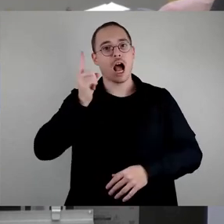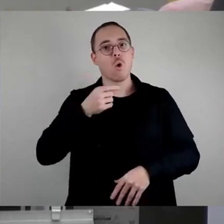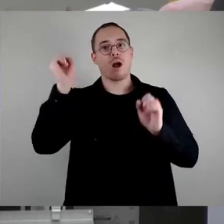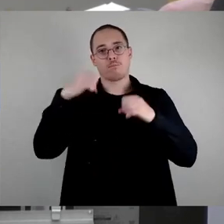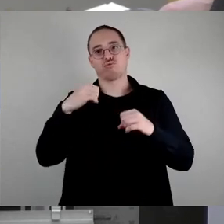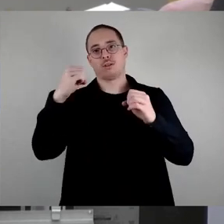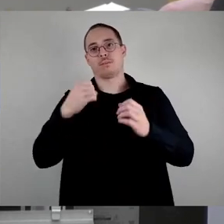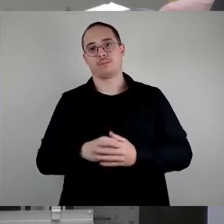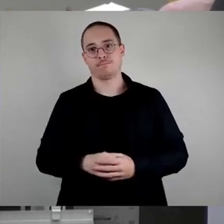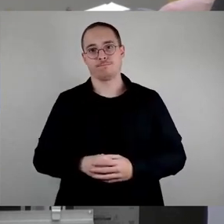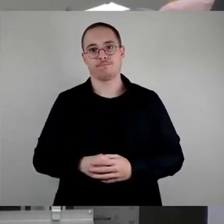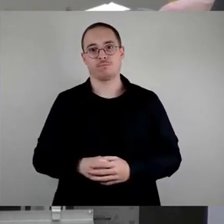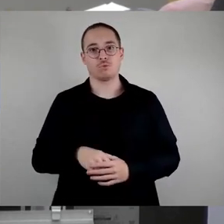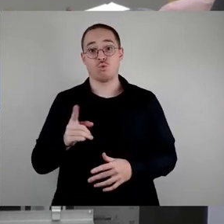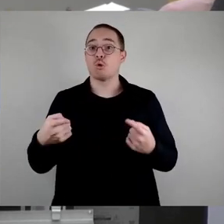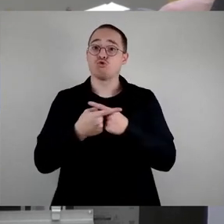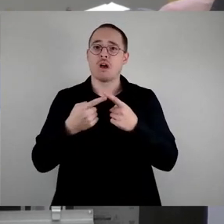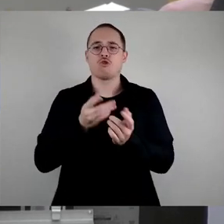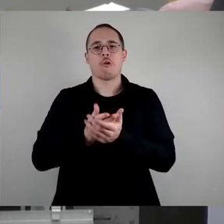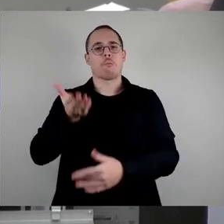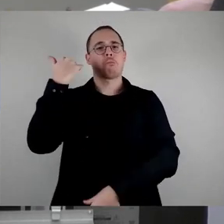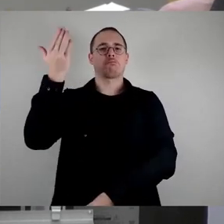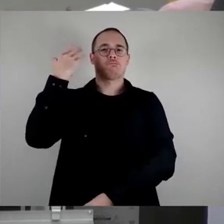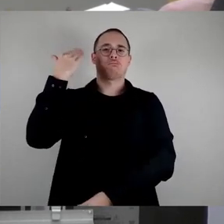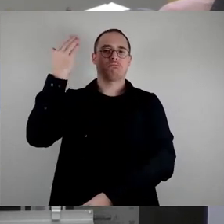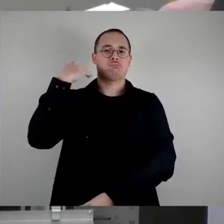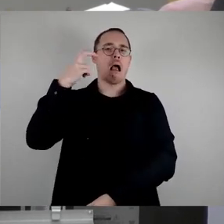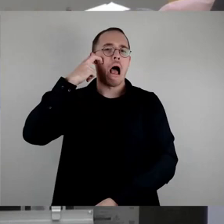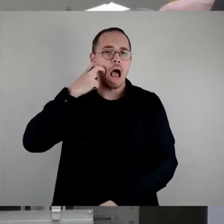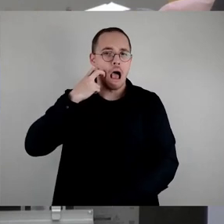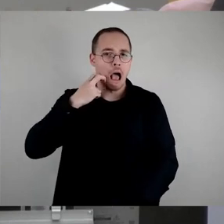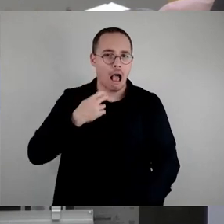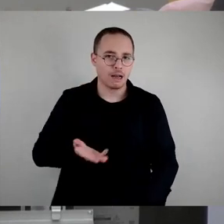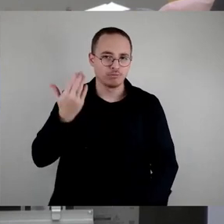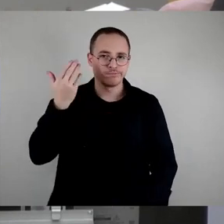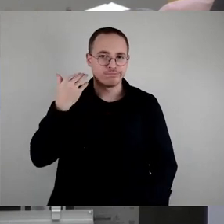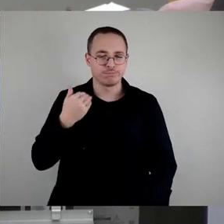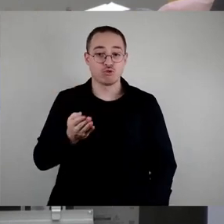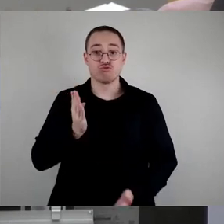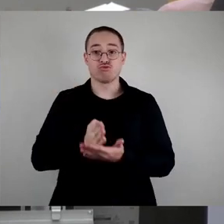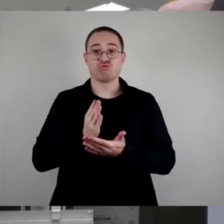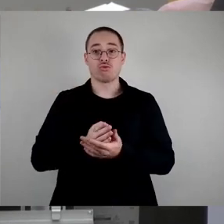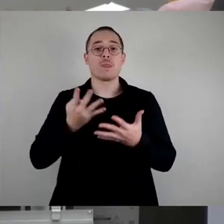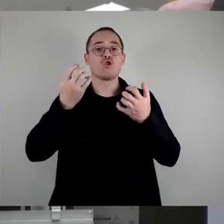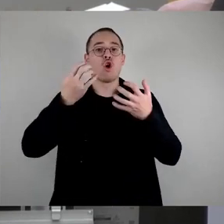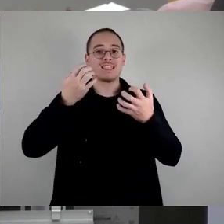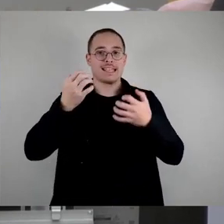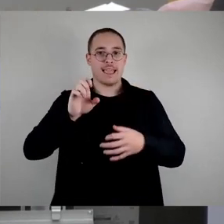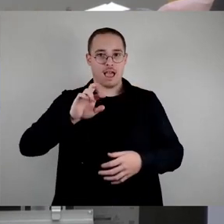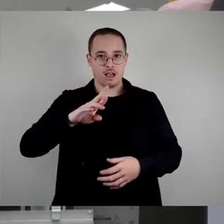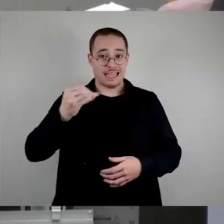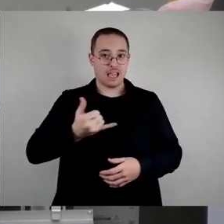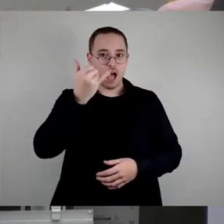Dieser Streit ist ja sehr, sehr alt. Es gab schon Ende der 90er Jahre in der Stadt Kassel einen entsprechenden Versuch, der wurde vom